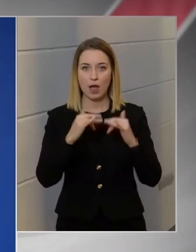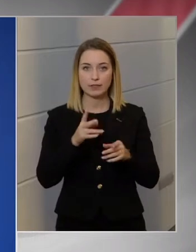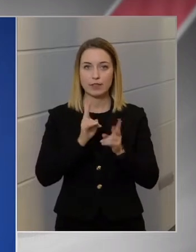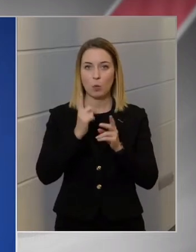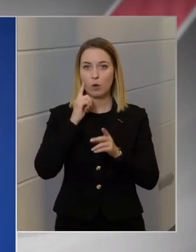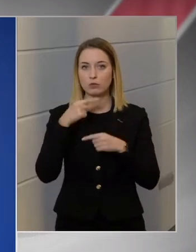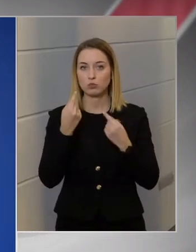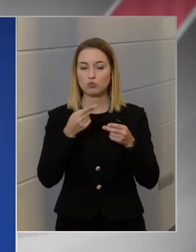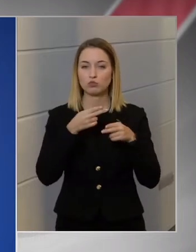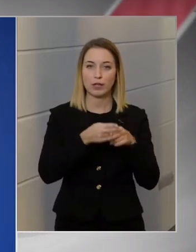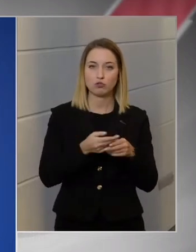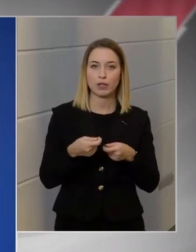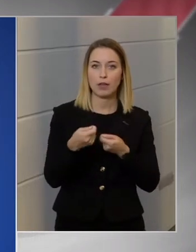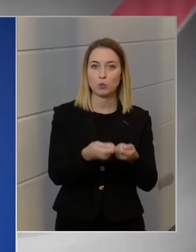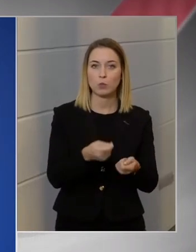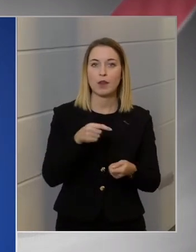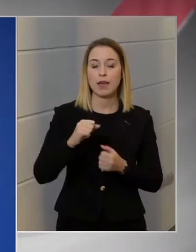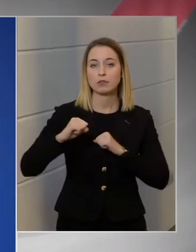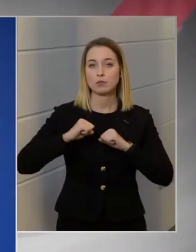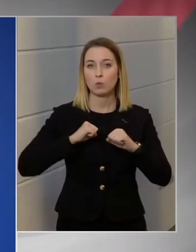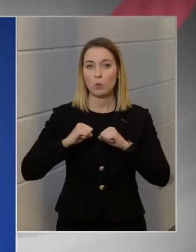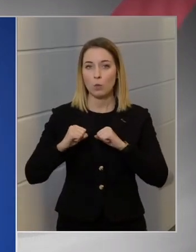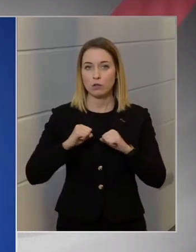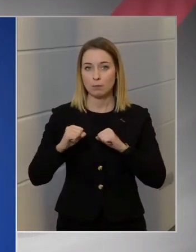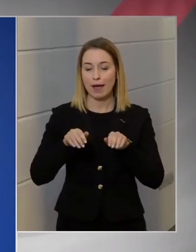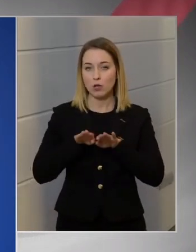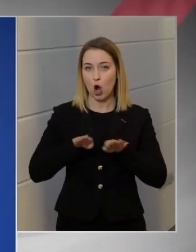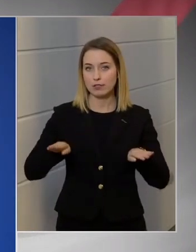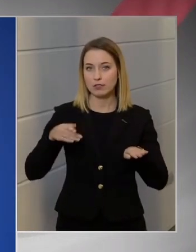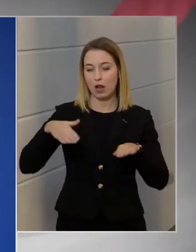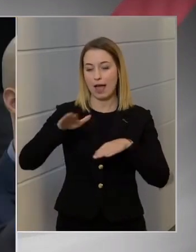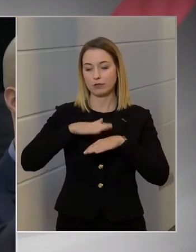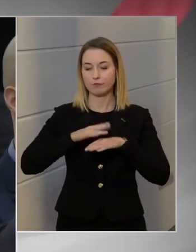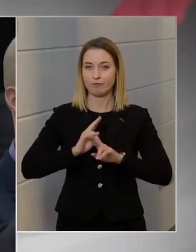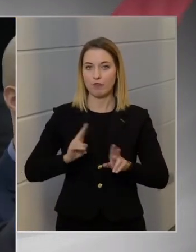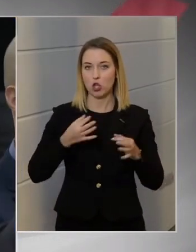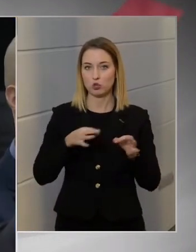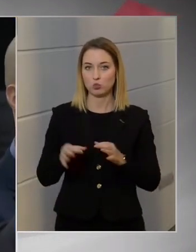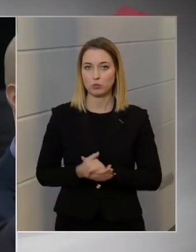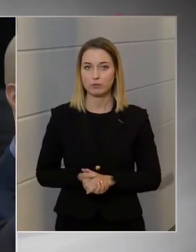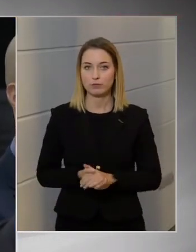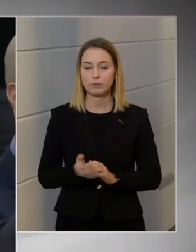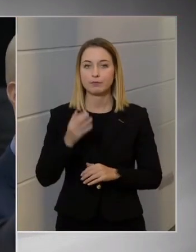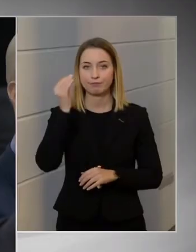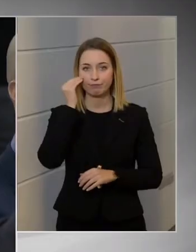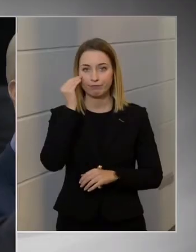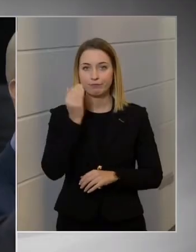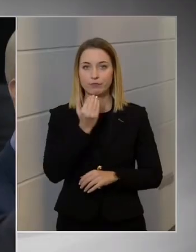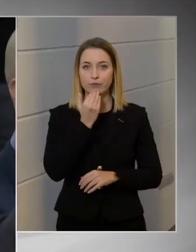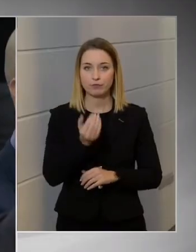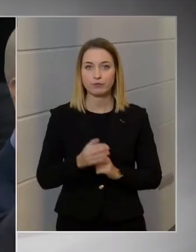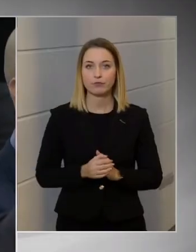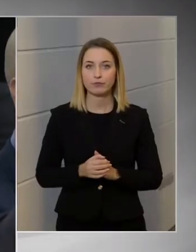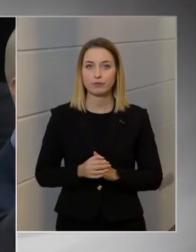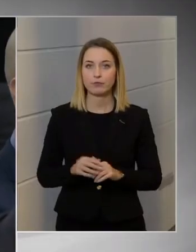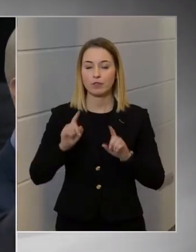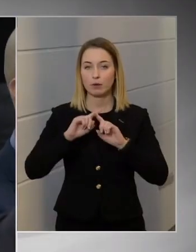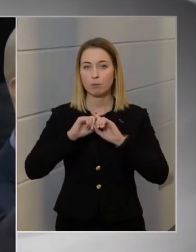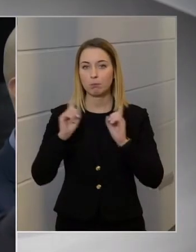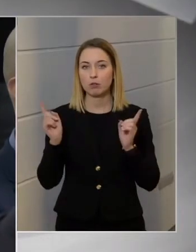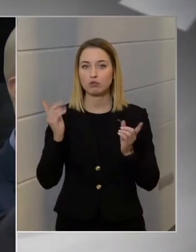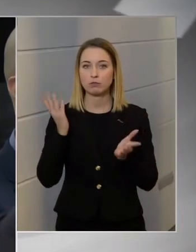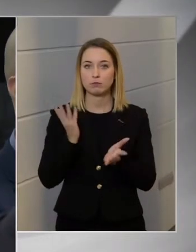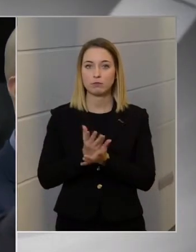nyújtani. De ezt a kormány asztalán van az ügy. Értem, köszönöm. Egy másik szintén már